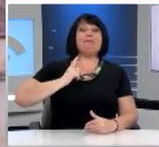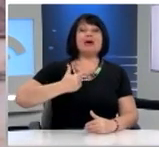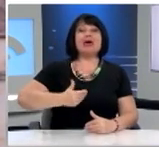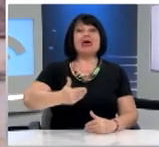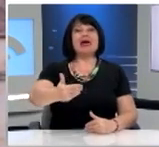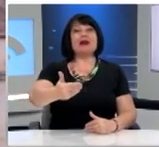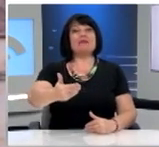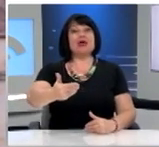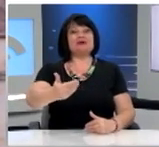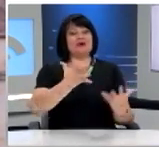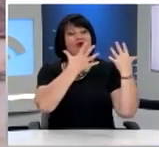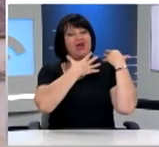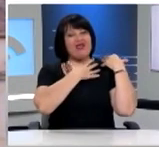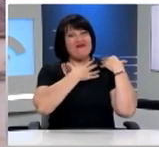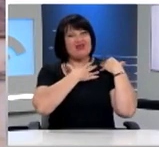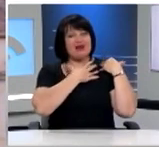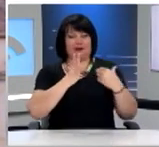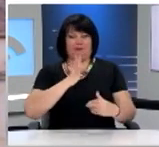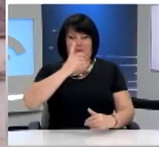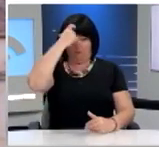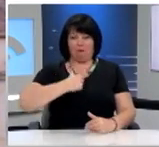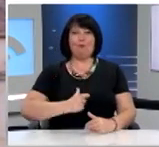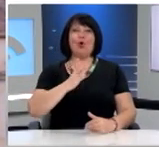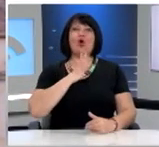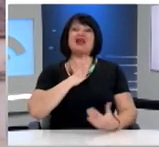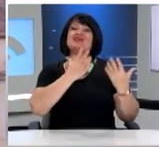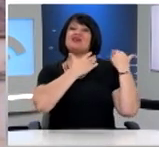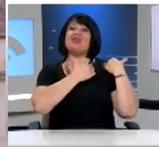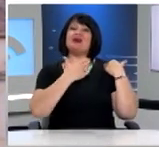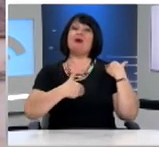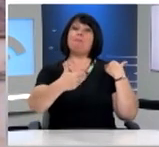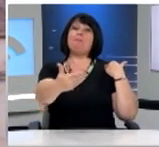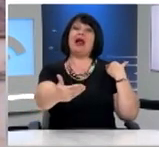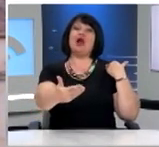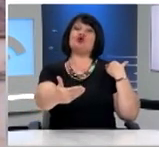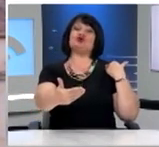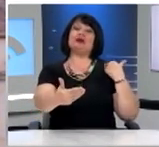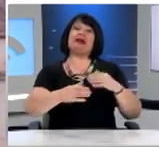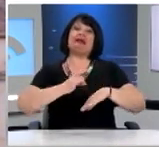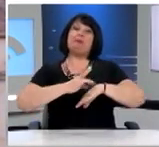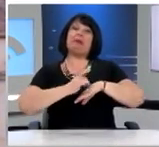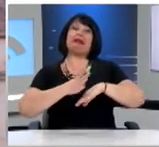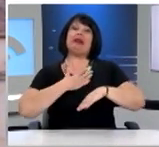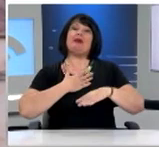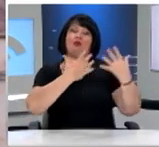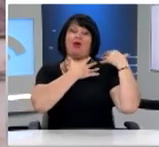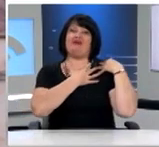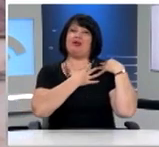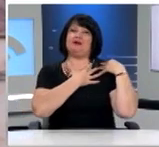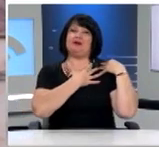Αναλαμβάνοντας ως πολίτης το μέλλον της πατρίδος του στα χέρια του